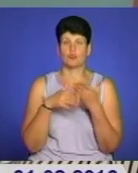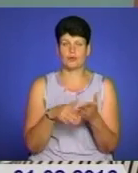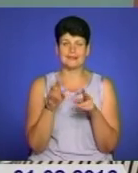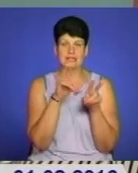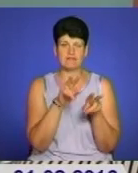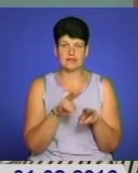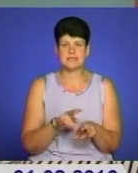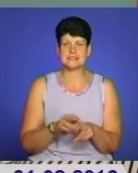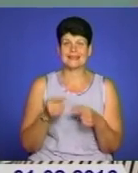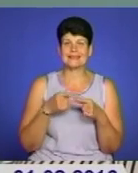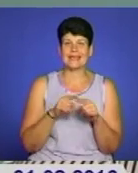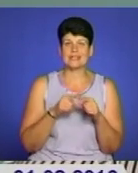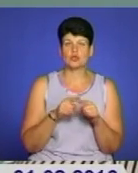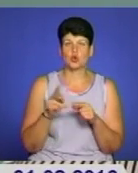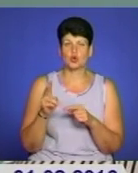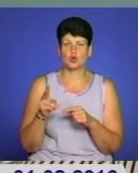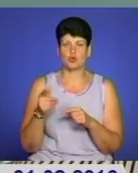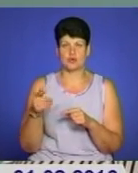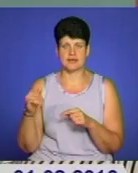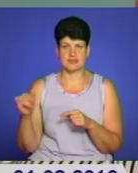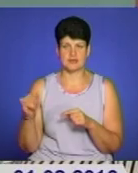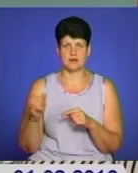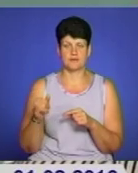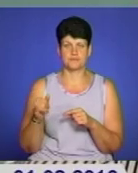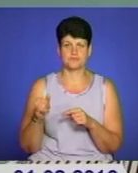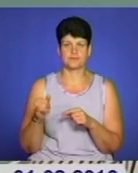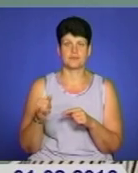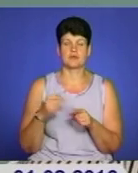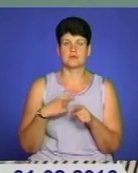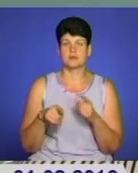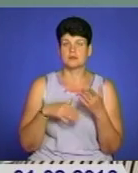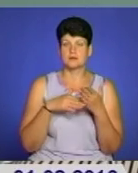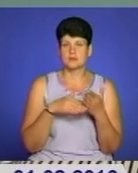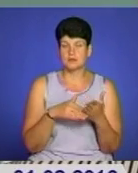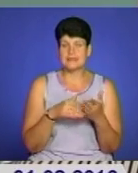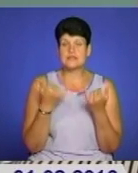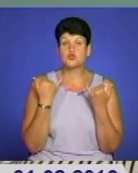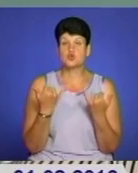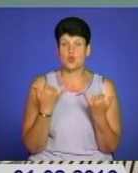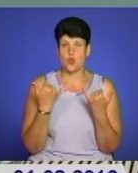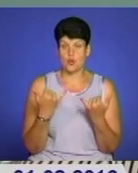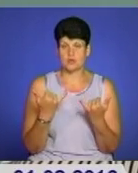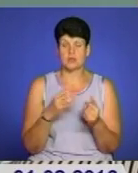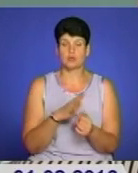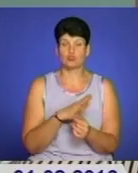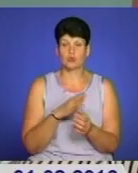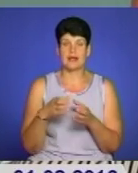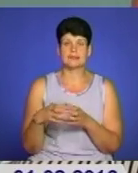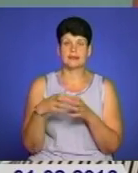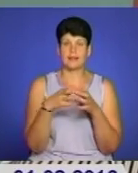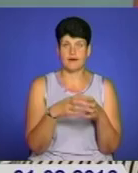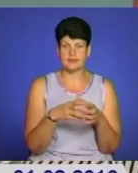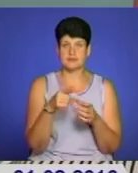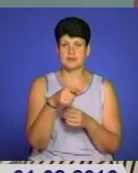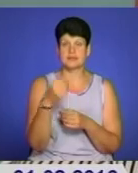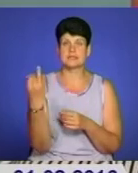дивилися технології при ургентні патології. І сьогодні була делегація, їх цікавило